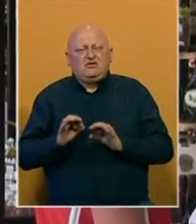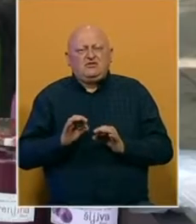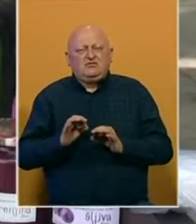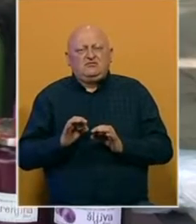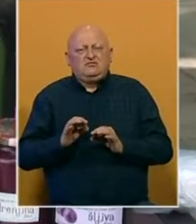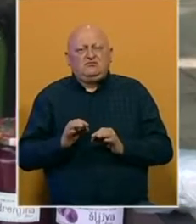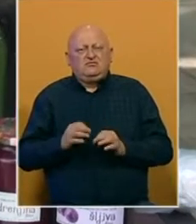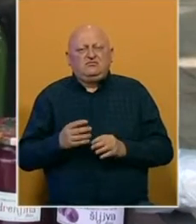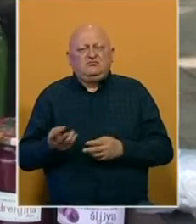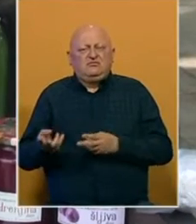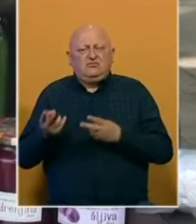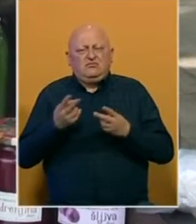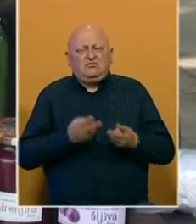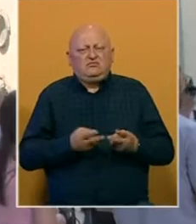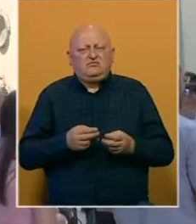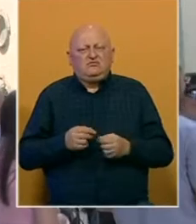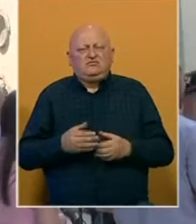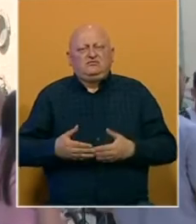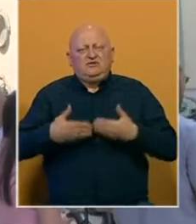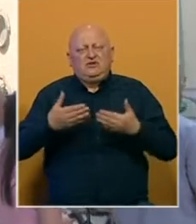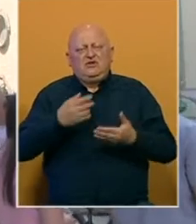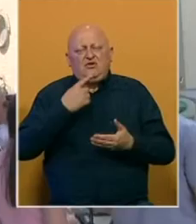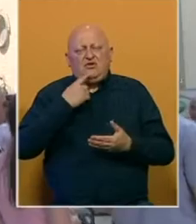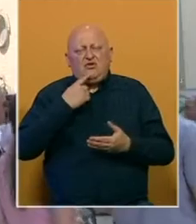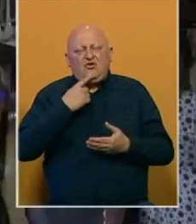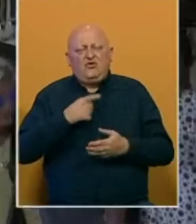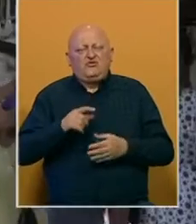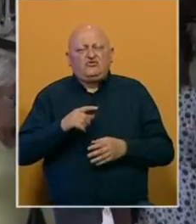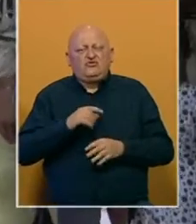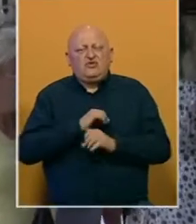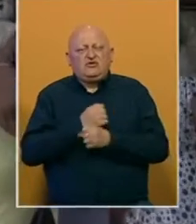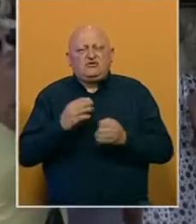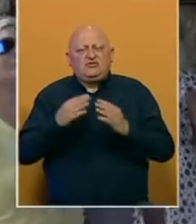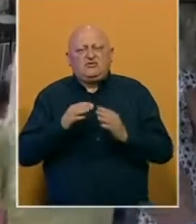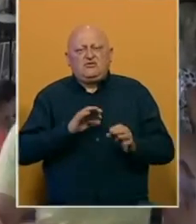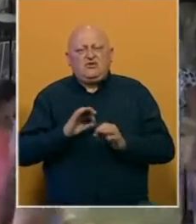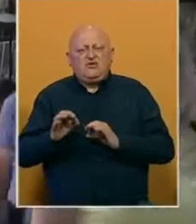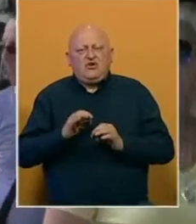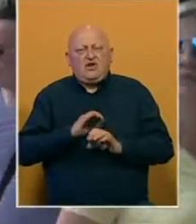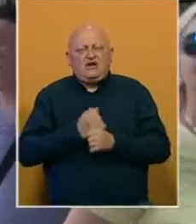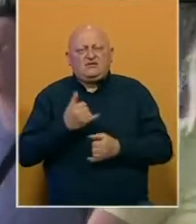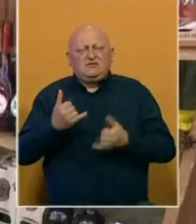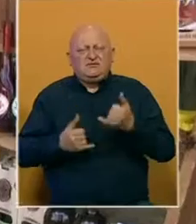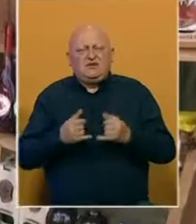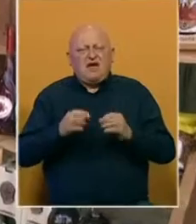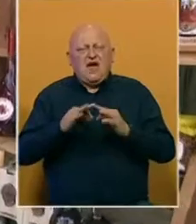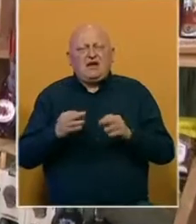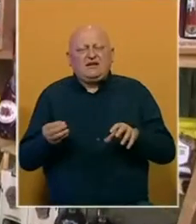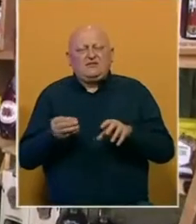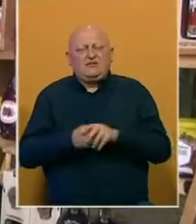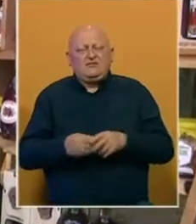za dobavljače odnosno za izlagače koji su sa nama u Hercegovačkoj kući. Organizator Herceg Festa je Agrarni fond